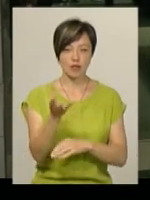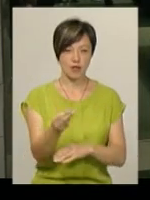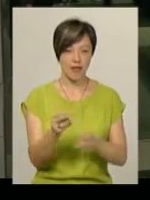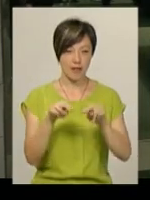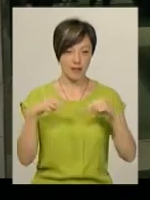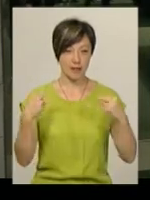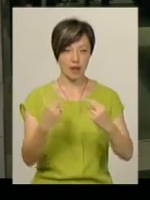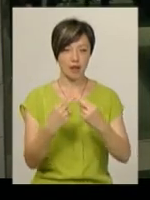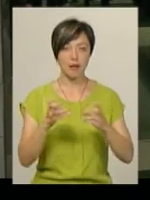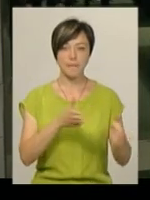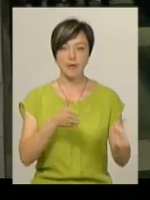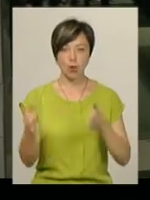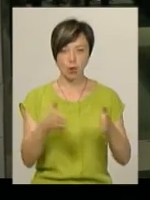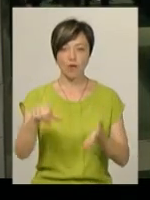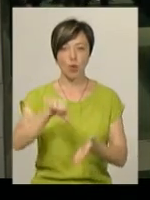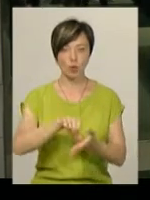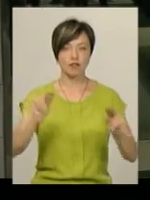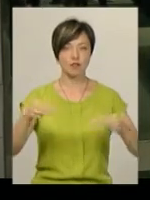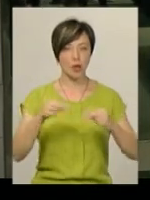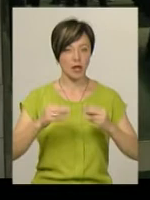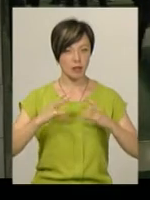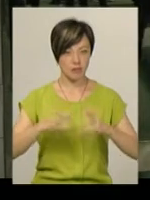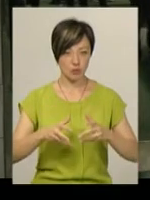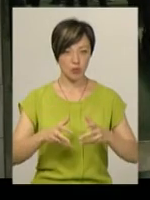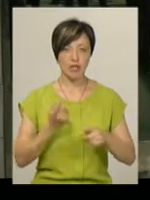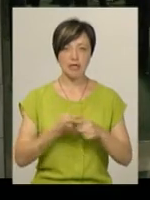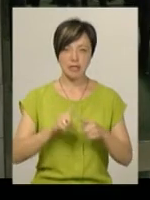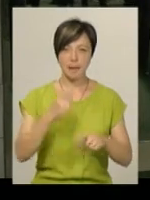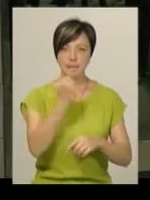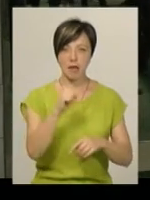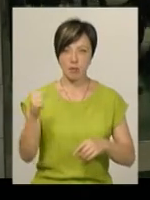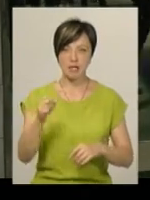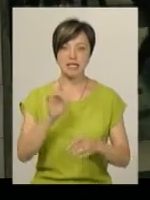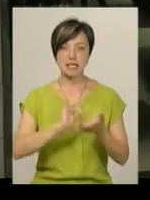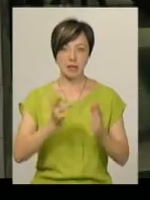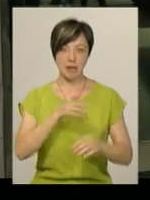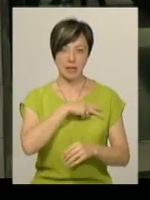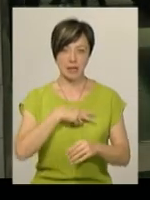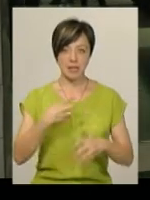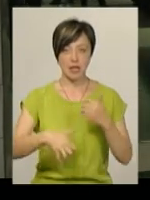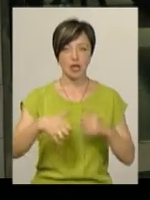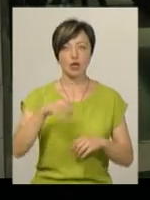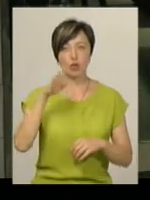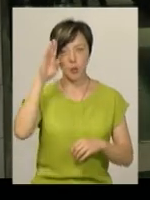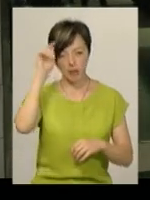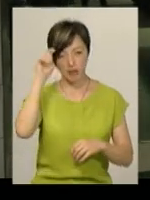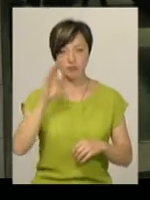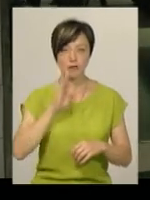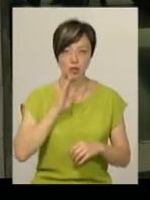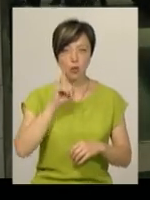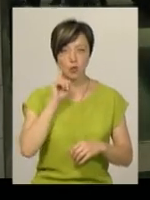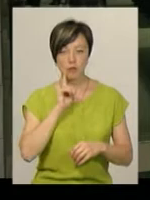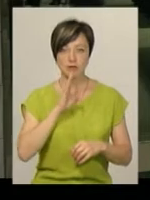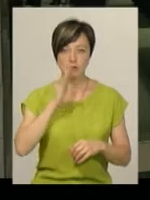федерації на підготовку та участь у чемпіонаті світу. Це переможці та срібні призери серед юників, дівчат, юніорів та